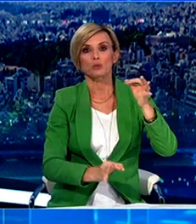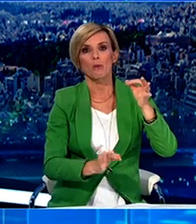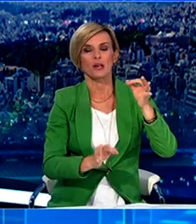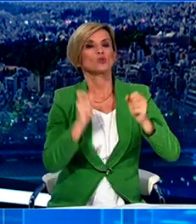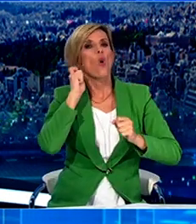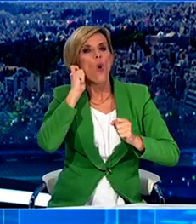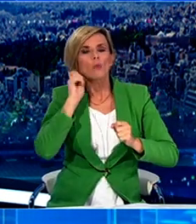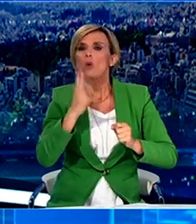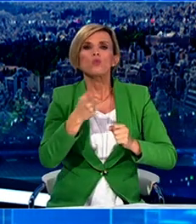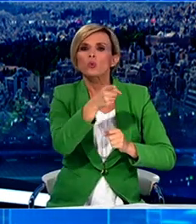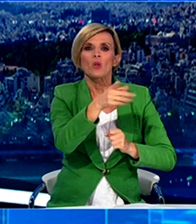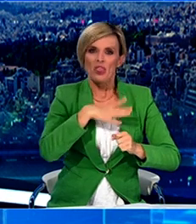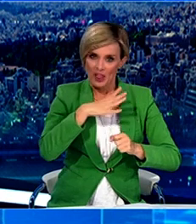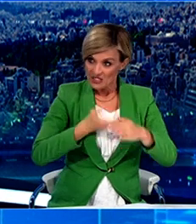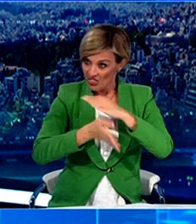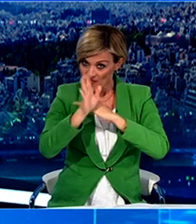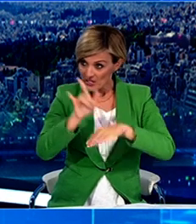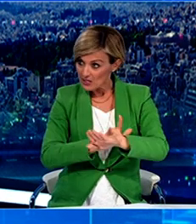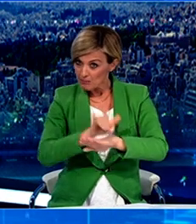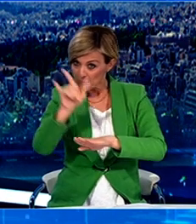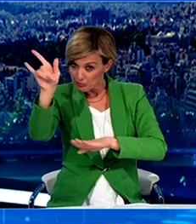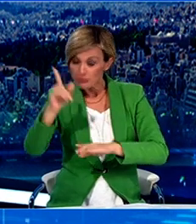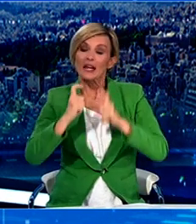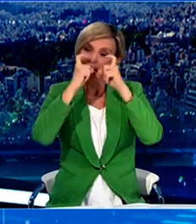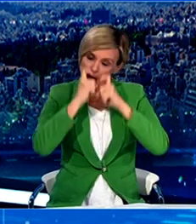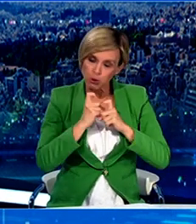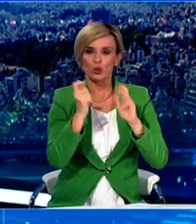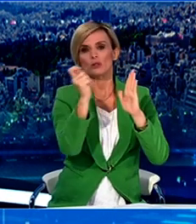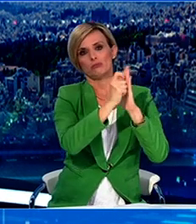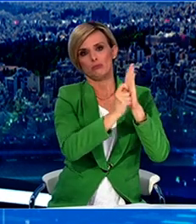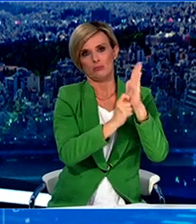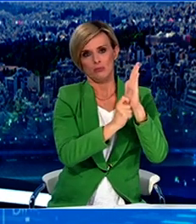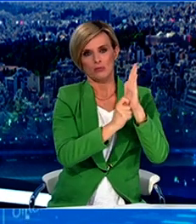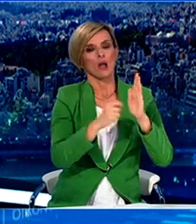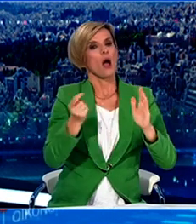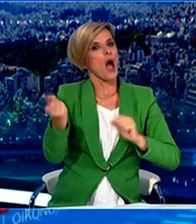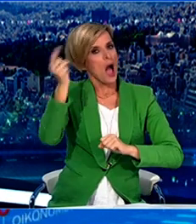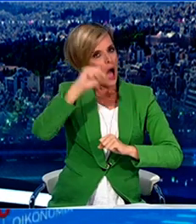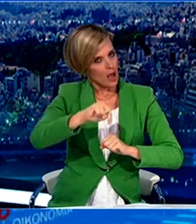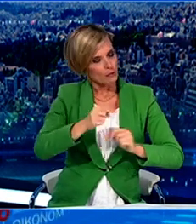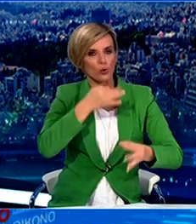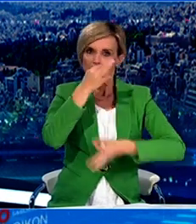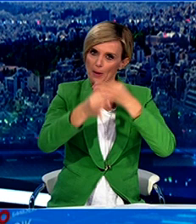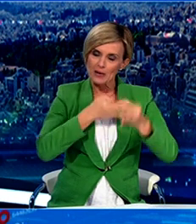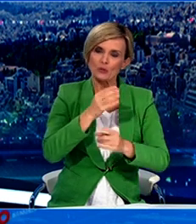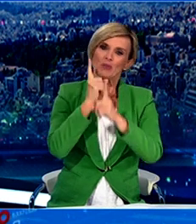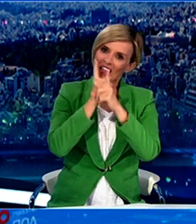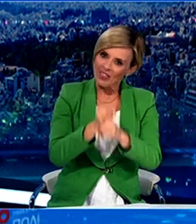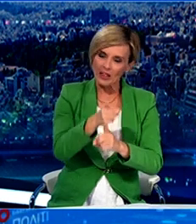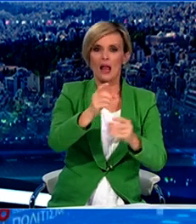ταξιδέψουν προς το εξωτερικό. Περισσότερες λεπτομέρειες για τη σχετική φόρμα θα σας δώσουμε αύριο στην αυριανή ενημέρωση.